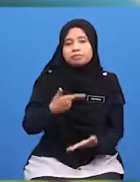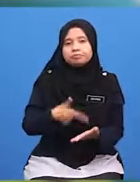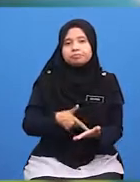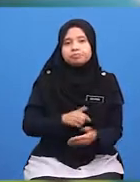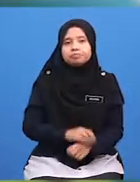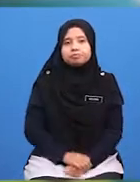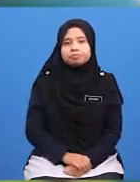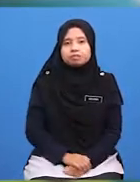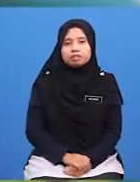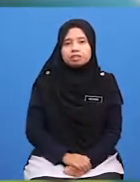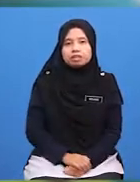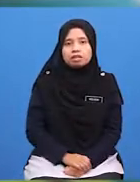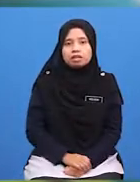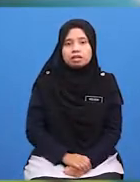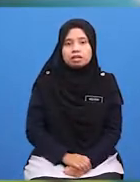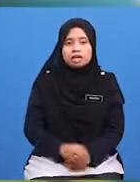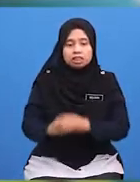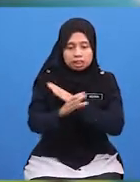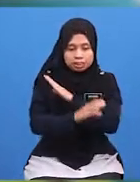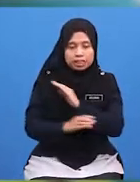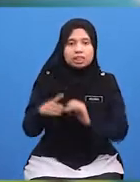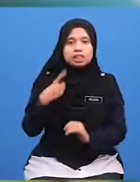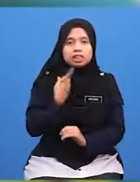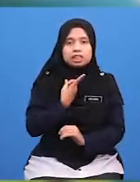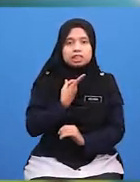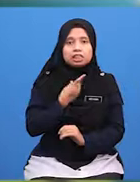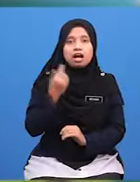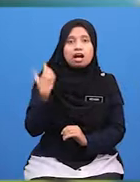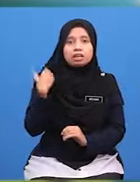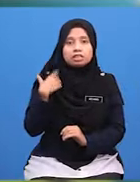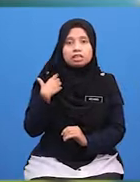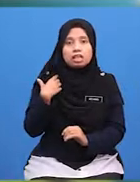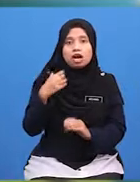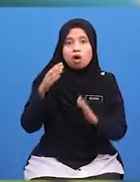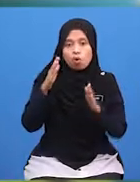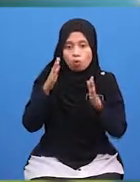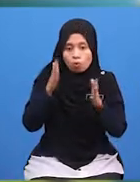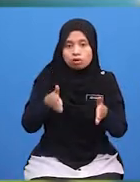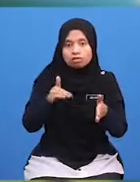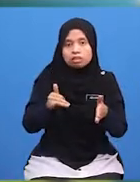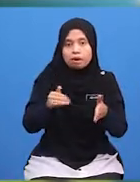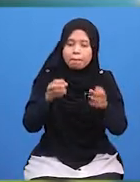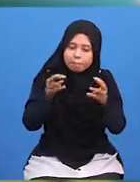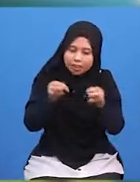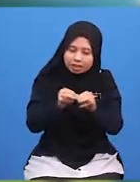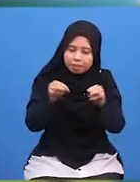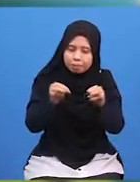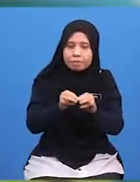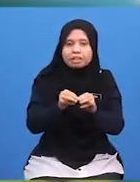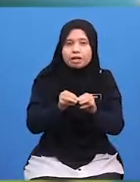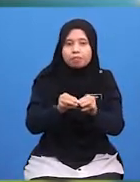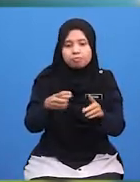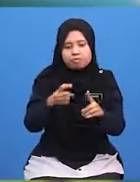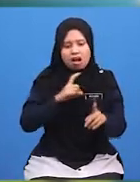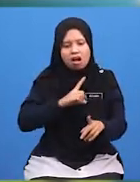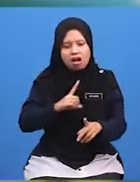Memandangkan Negara Kita Adalah Masyarakat Yang Majmuk Yang Terdiri Dari Perbagai